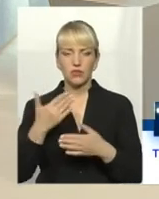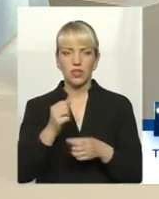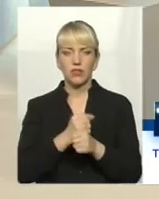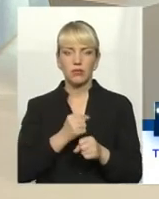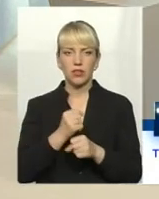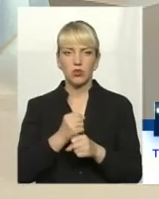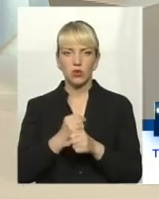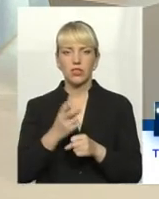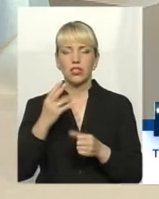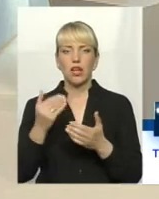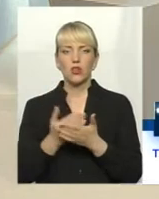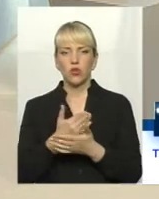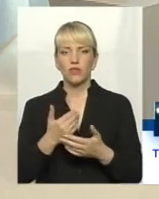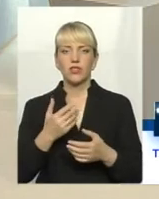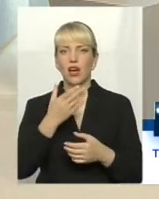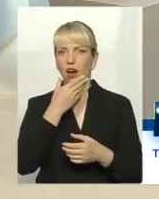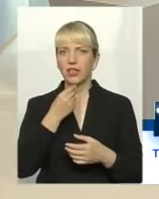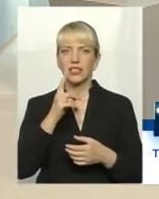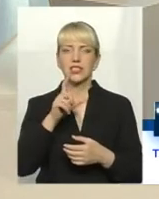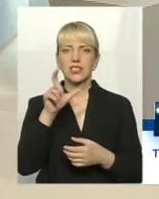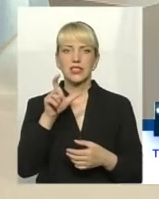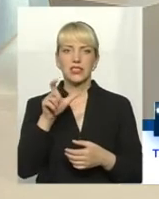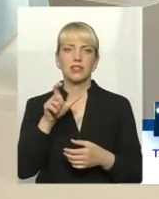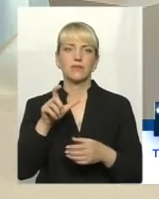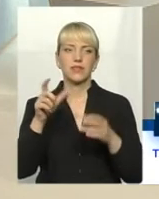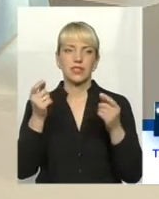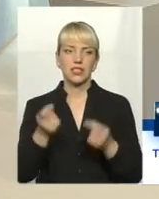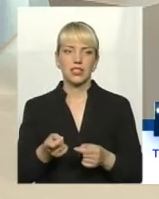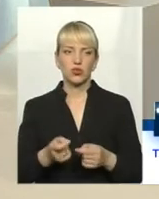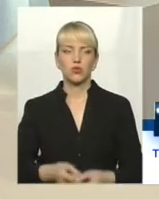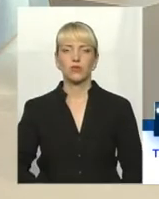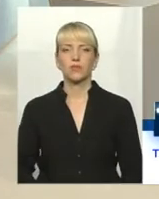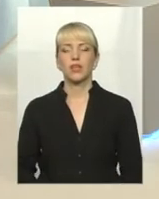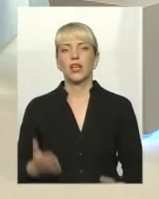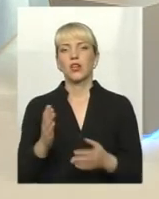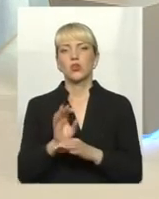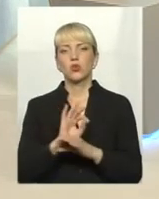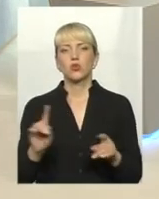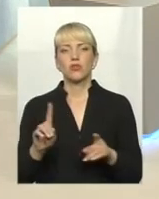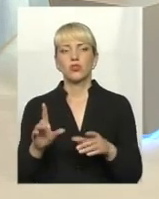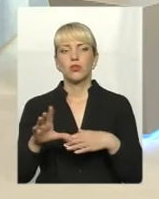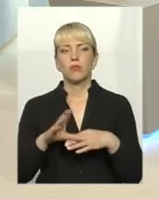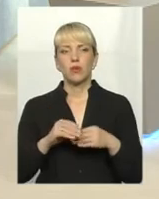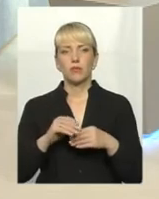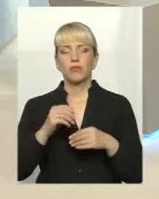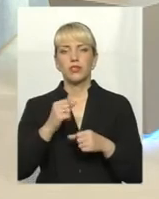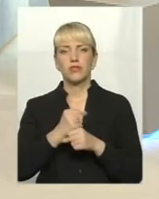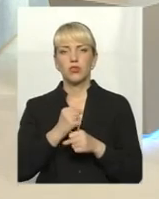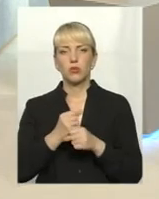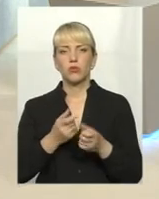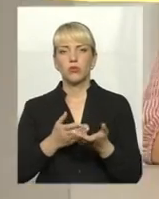нові, з гарною знижкою. І теж багато хто цим скористався. Ну, і чудово, що ми працюємо у цьому напрямку.